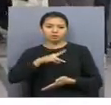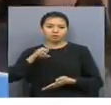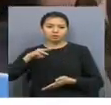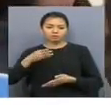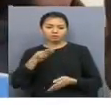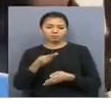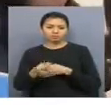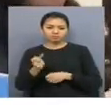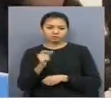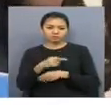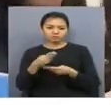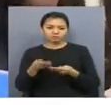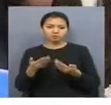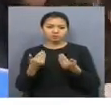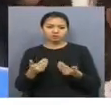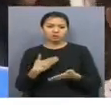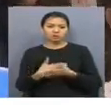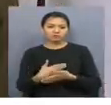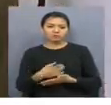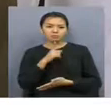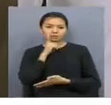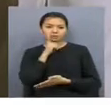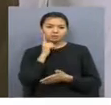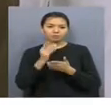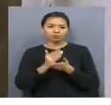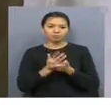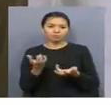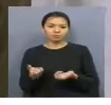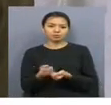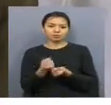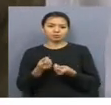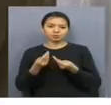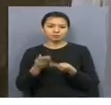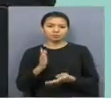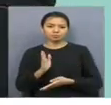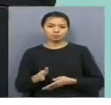қарастыруды тапсырды. Жалпы білсенді жастар бастамаларына қолдау көрсетіледі.